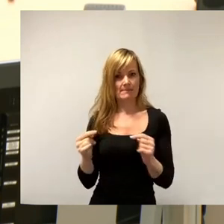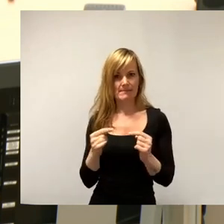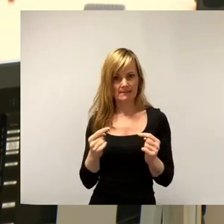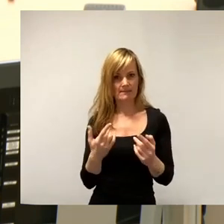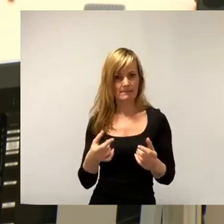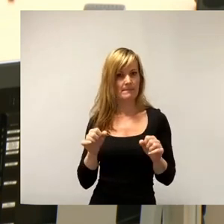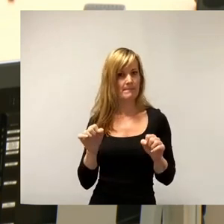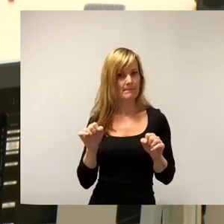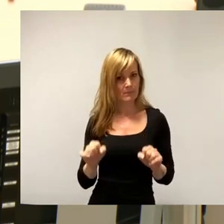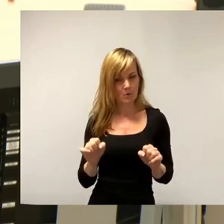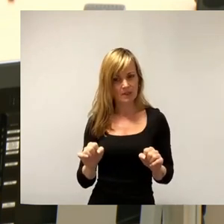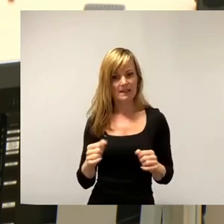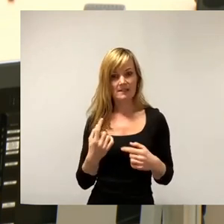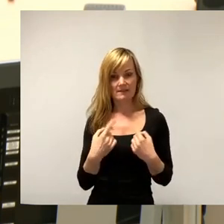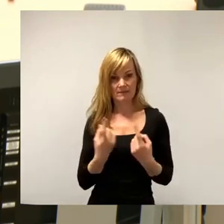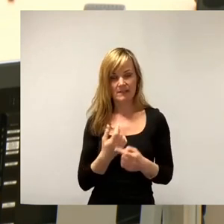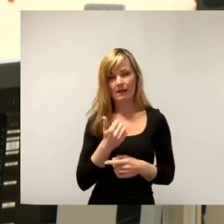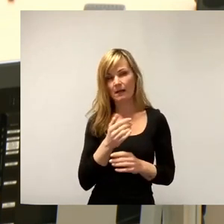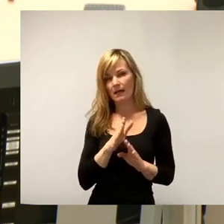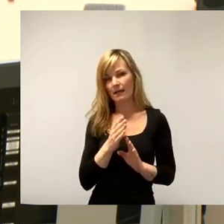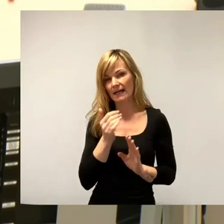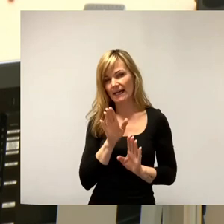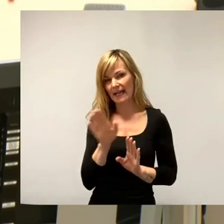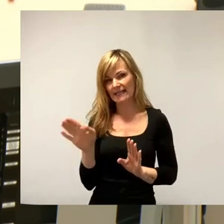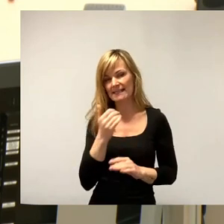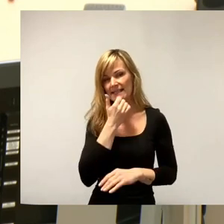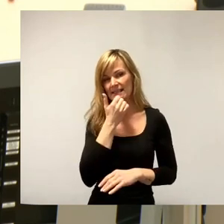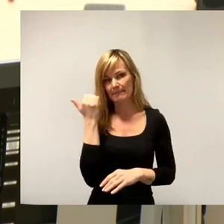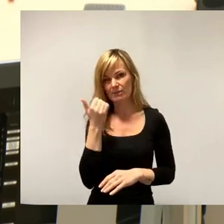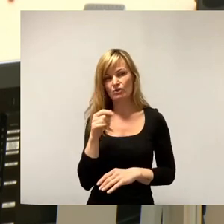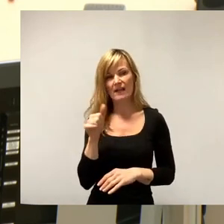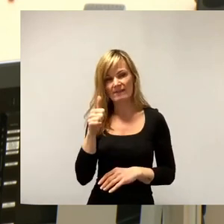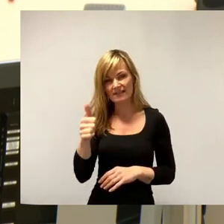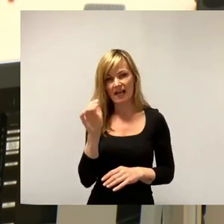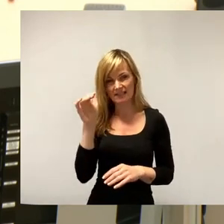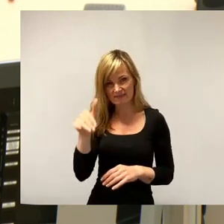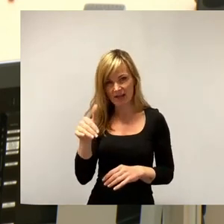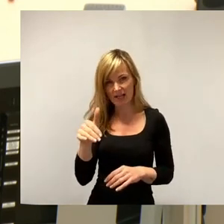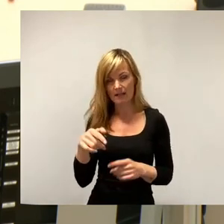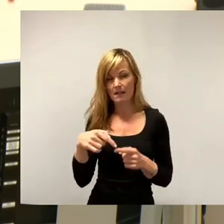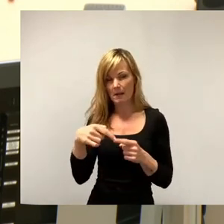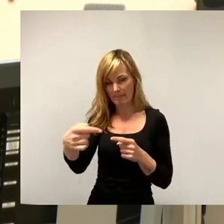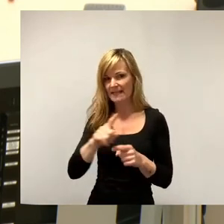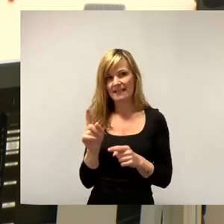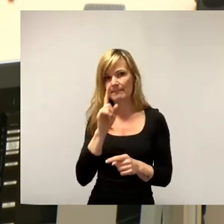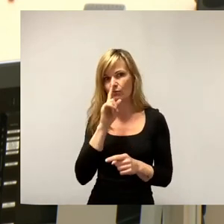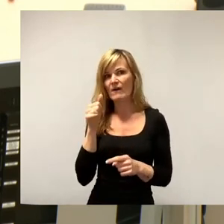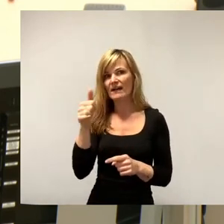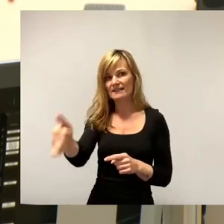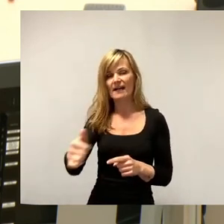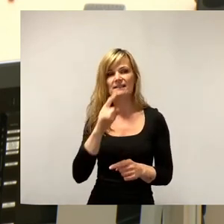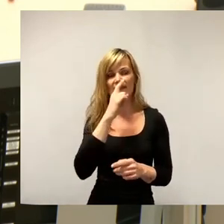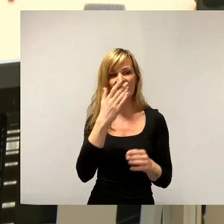rechtsextremistischen Verdachtsfall, bald nicht mehr Verdachtsfall, wenn wir die Entscheidung in Köln dann irgendwann mal auf den Tisch bekommen,